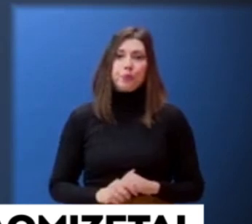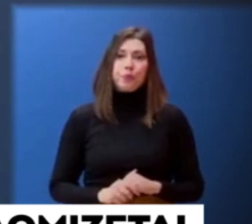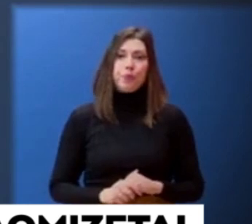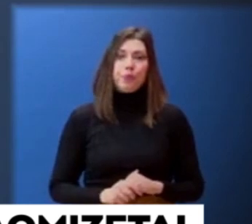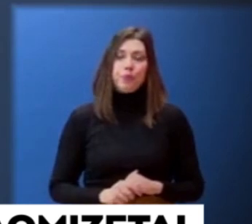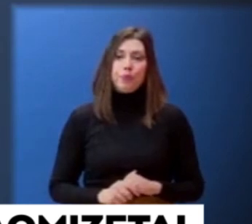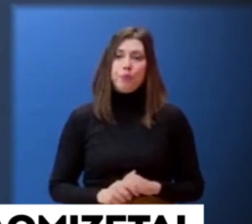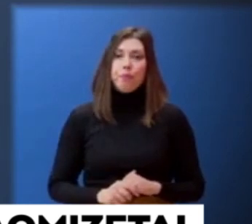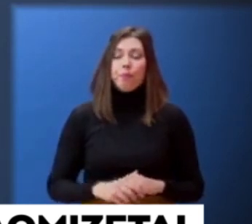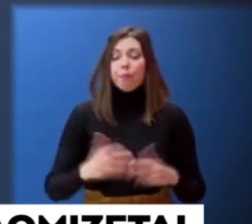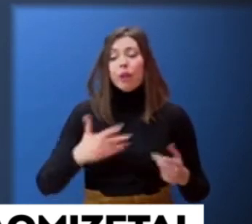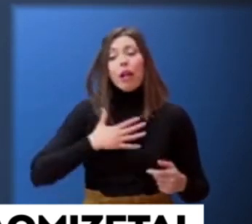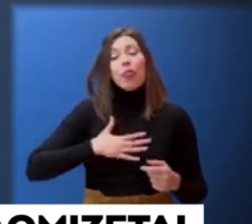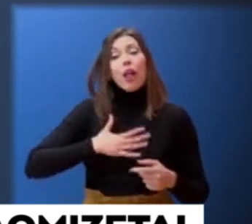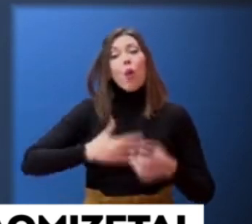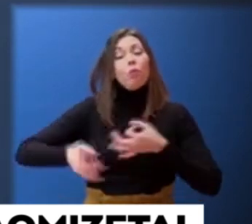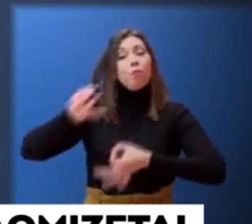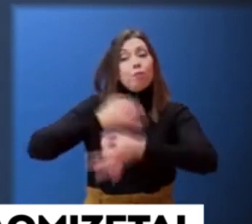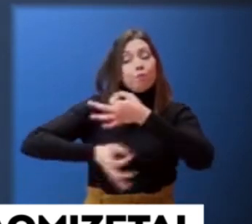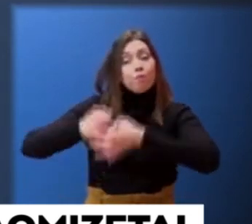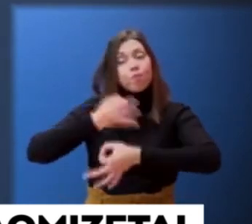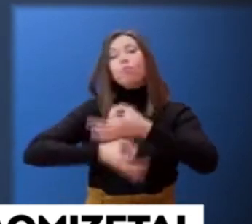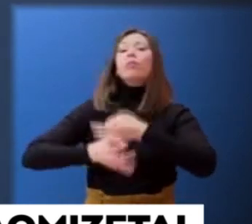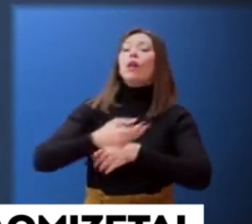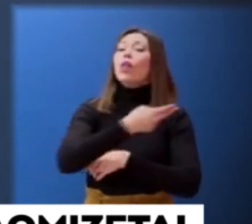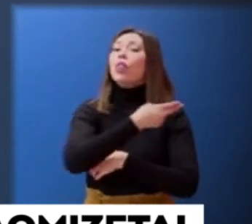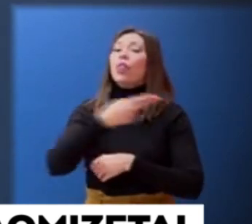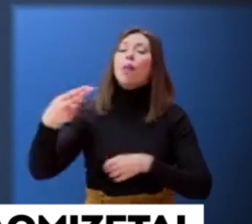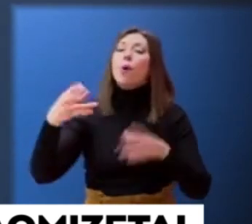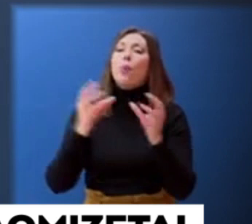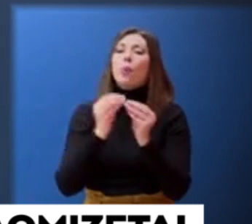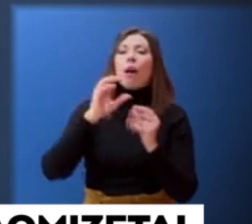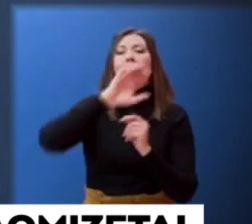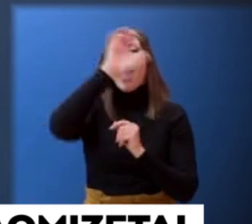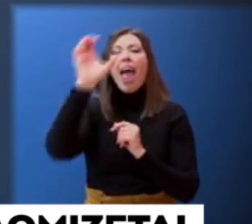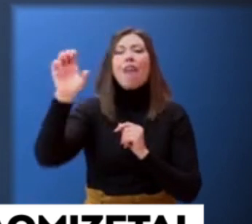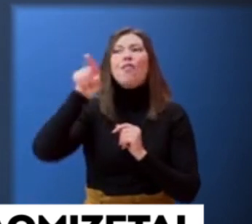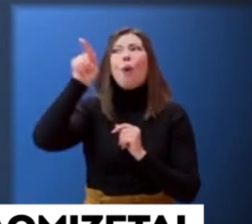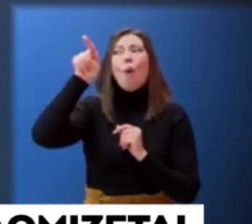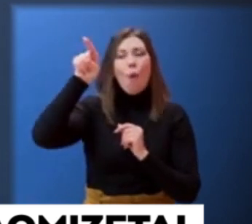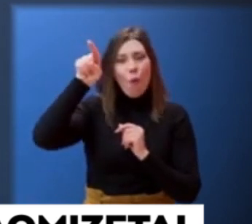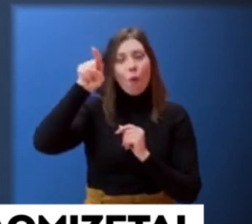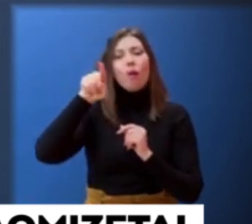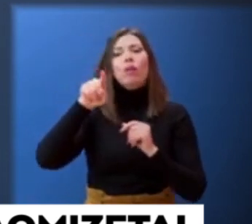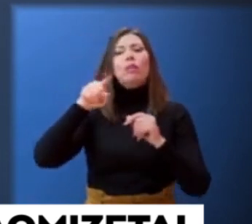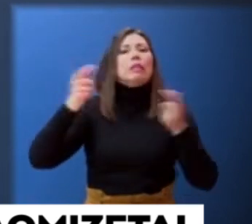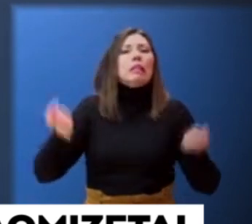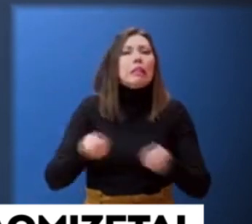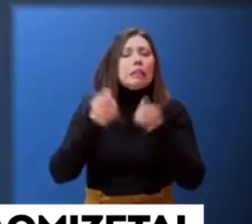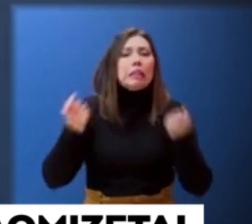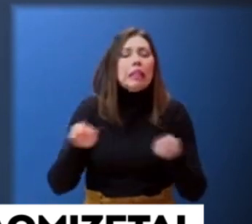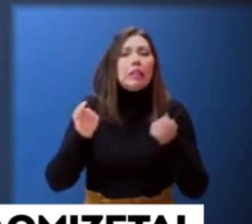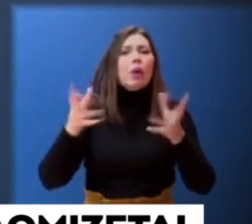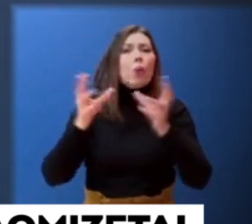Κυρία Εξπρόσωπε, θα ήθελα να μας πείτε τι γίνεται με την επέκταση του ΚΙΤ στον Εύρο, τις αντιδράσεις που υπάρχουν εκεί και το σχέδιο για το